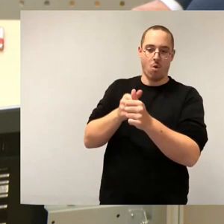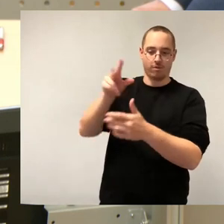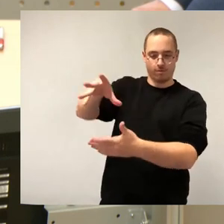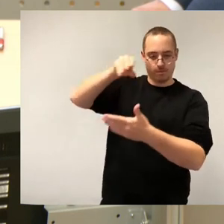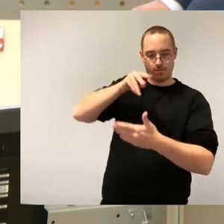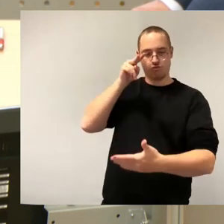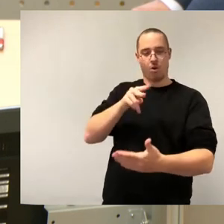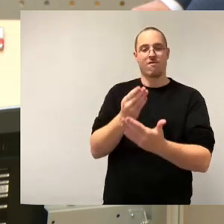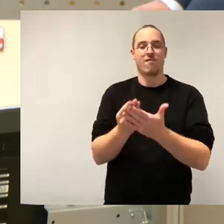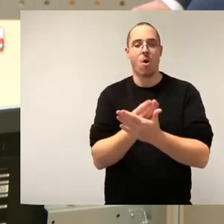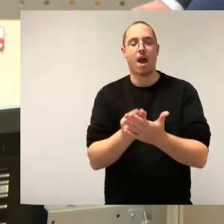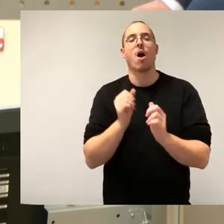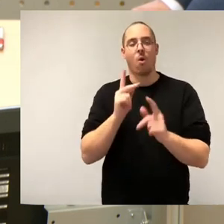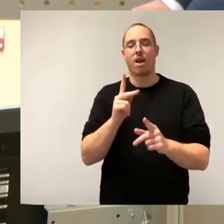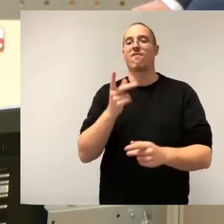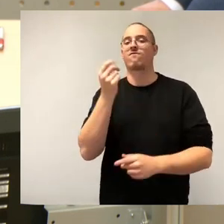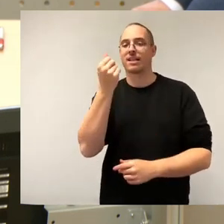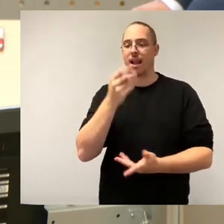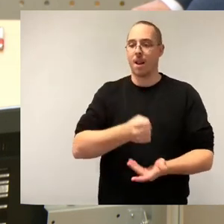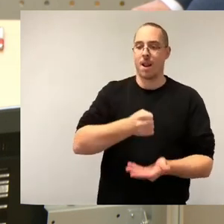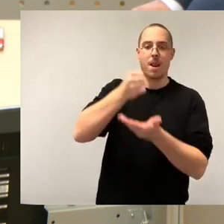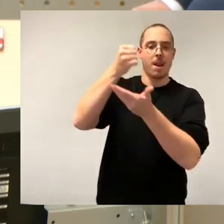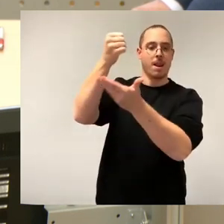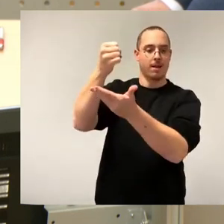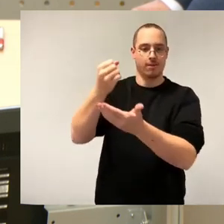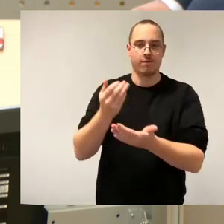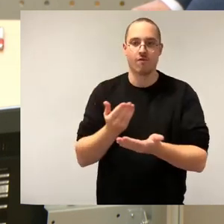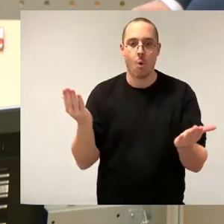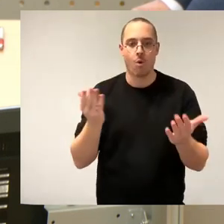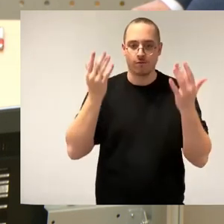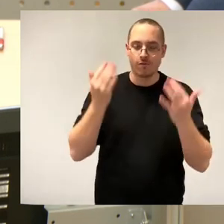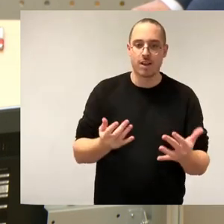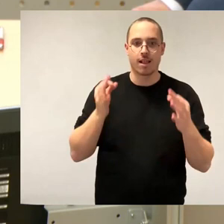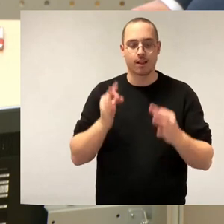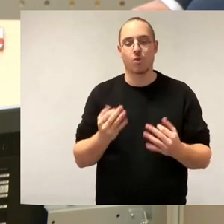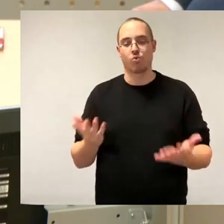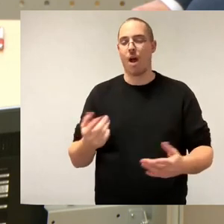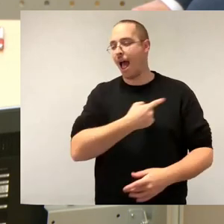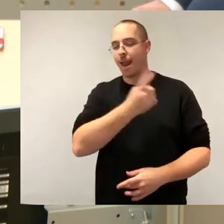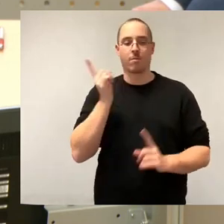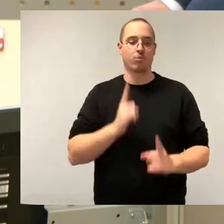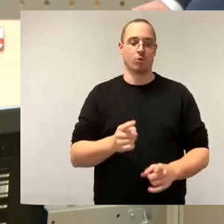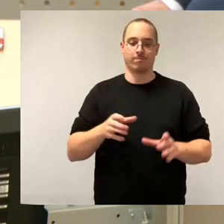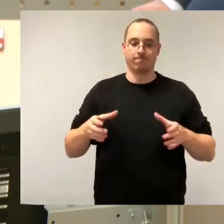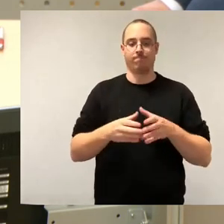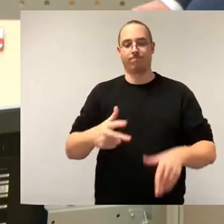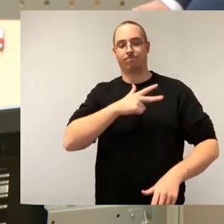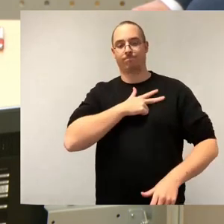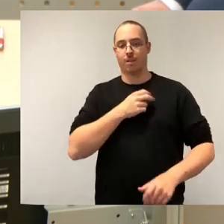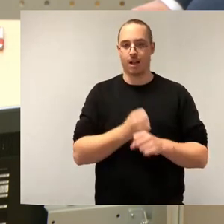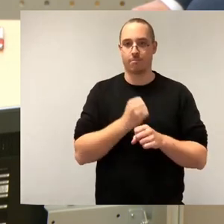Gewerbestandorten bereitstellen müssen, wenn wir uns alle gemeinsam ehrlich machen. Punkt 5 ist dann die Aufforderung an die